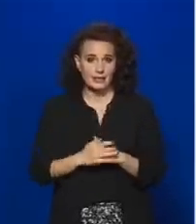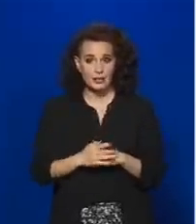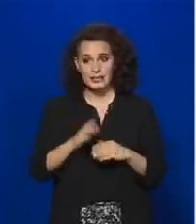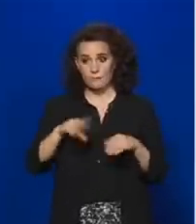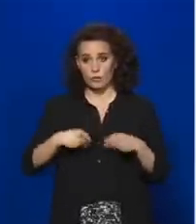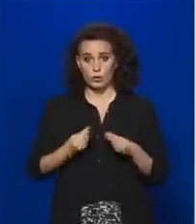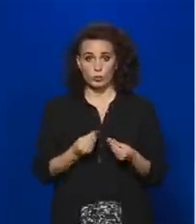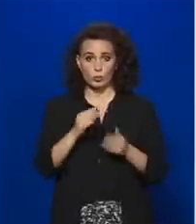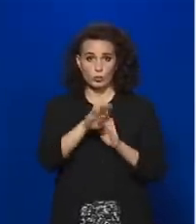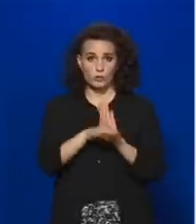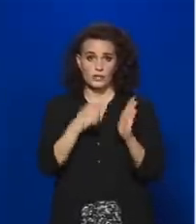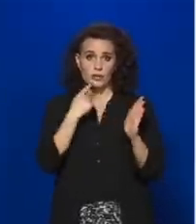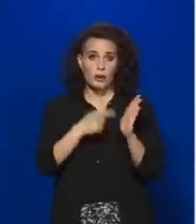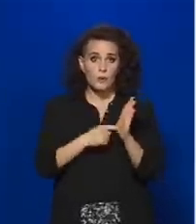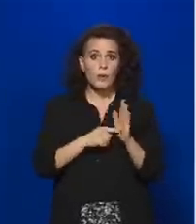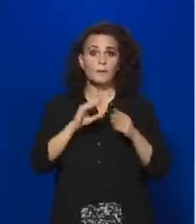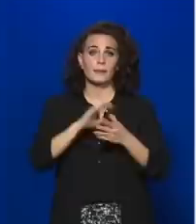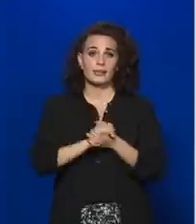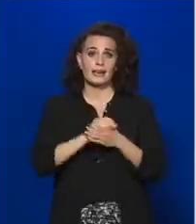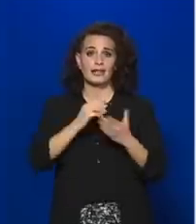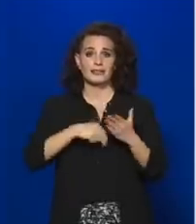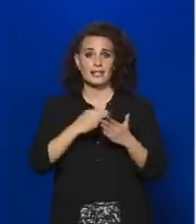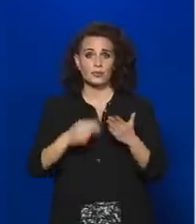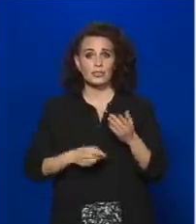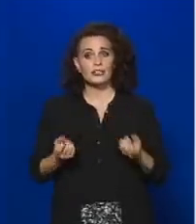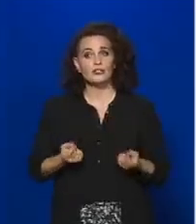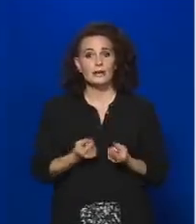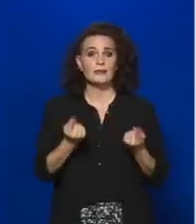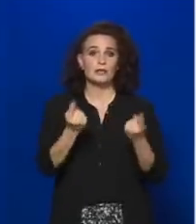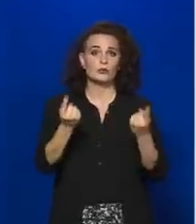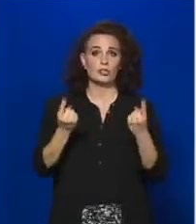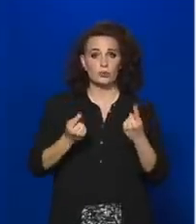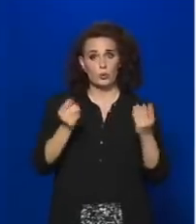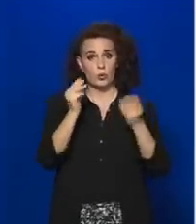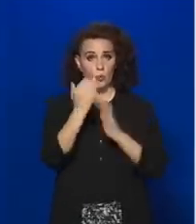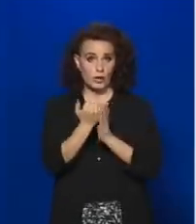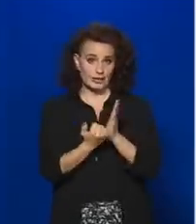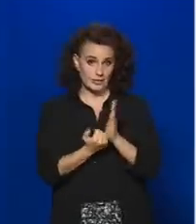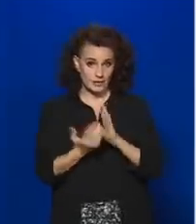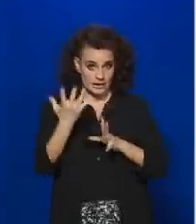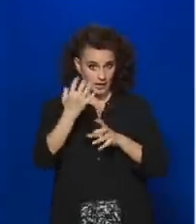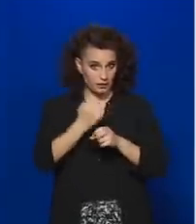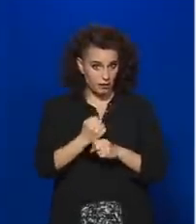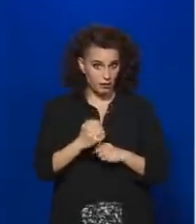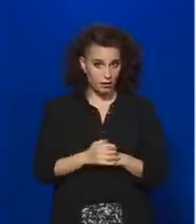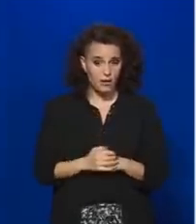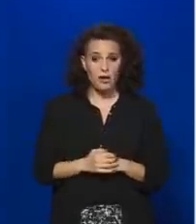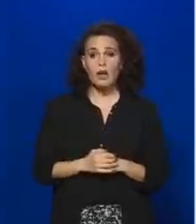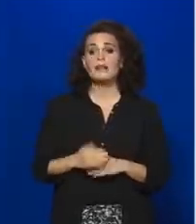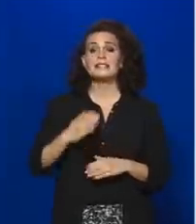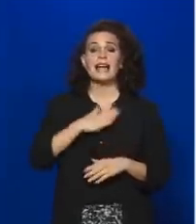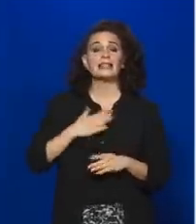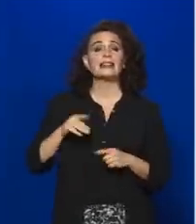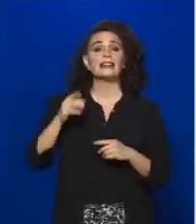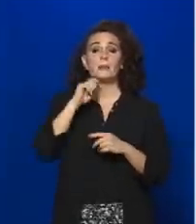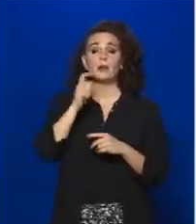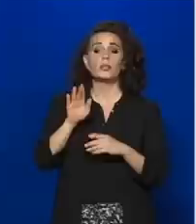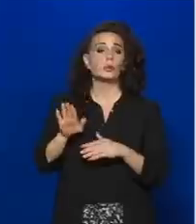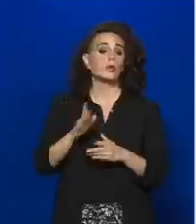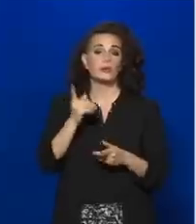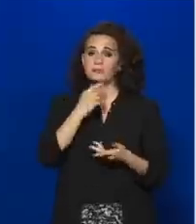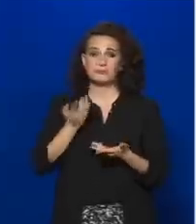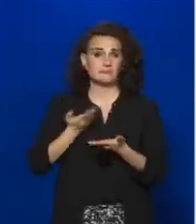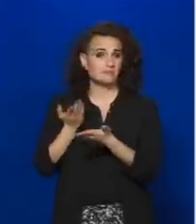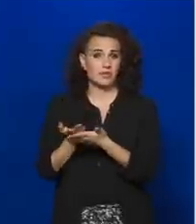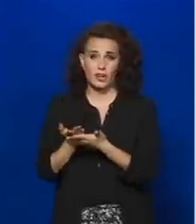szerint a trianoni békeszerződés jelentőségét népszerűsítő rendezvényeket tartanak. Mit javasol az erdélyi magyaroknak a kormány? Mit tegyenek